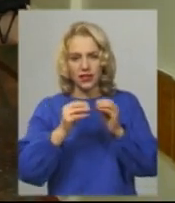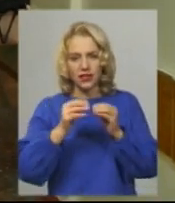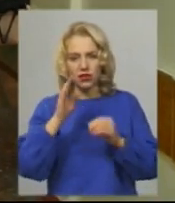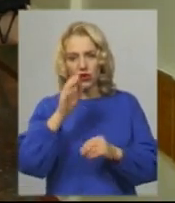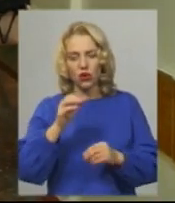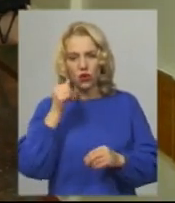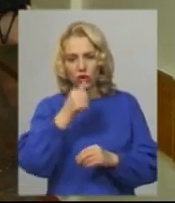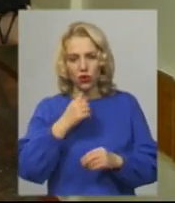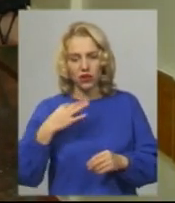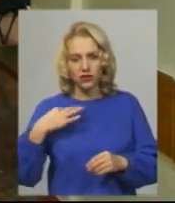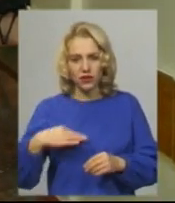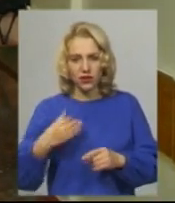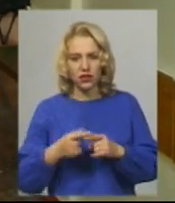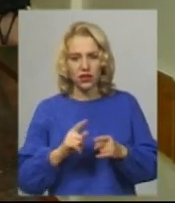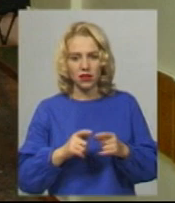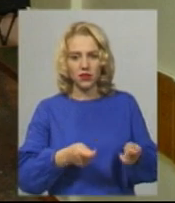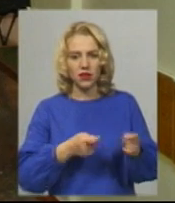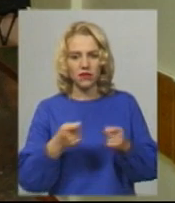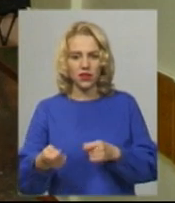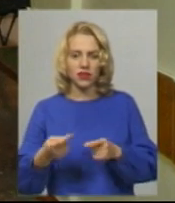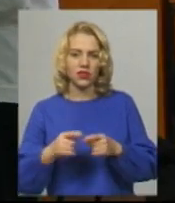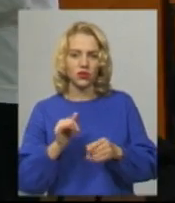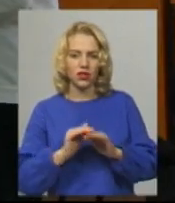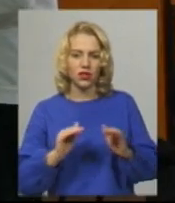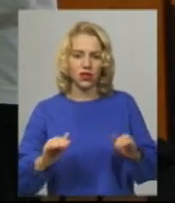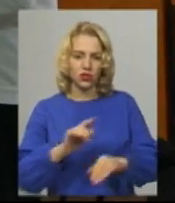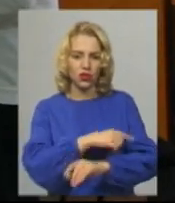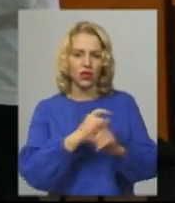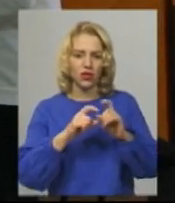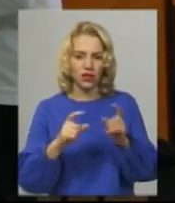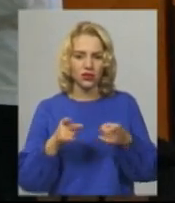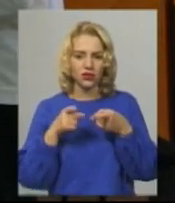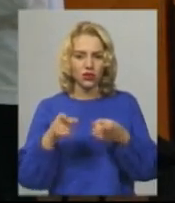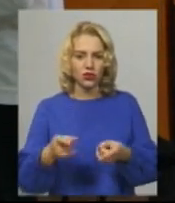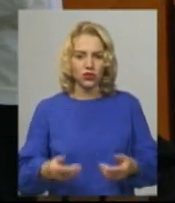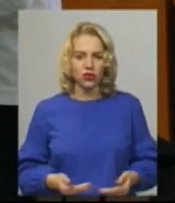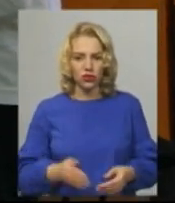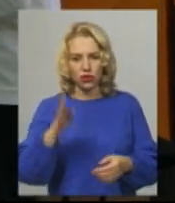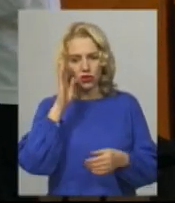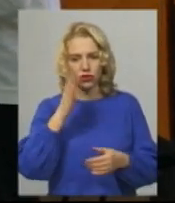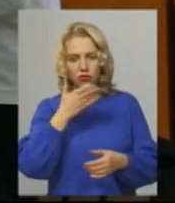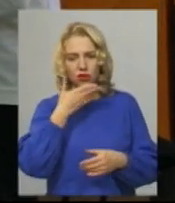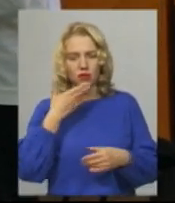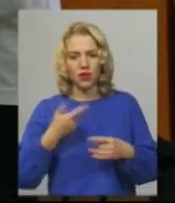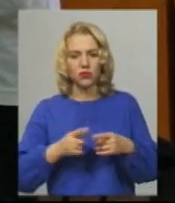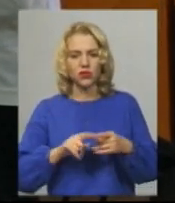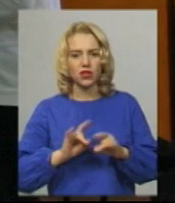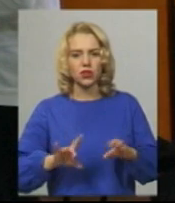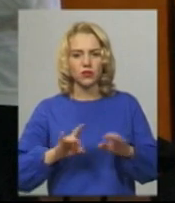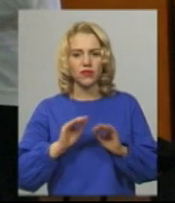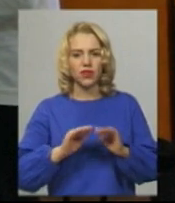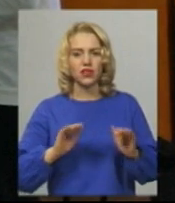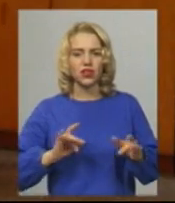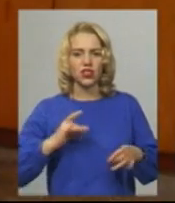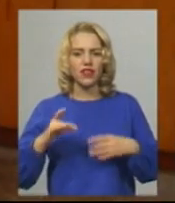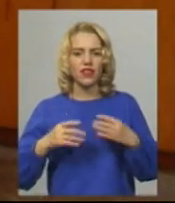важкості привезли до міської дитячої лікарні. Загрози життю хлопця немає. Про це розповів дитячий нейрохірург, ортопед